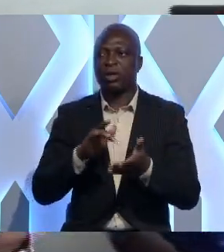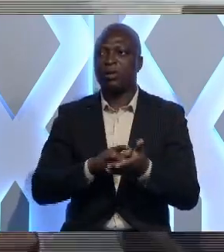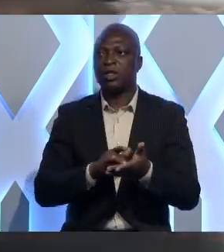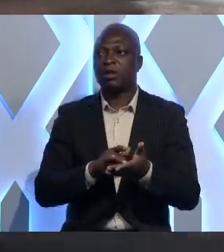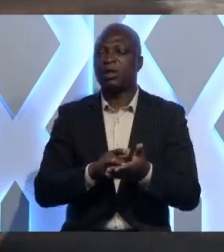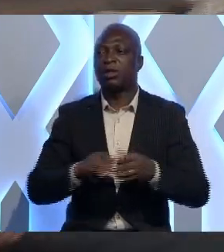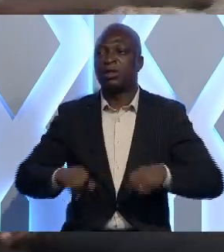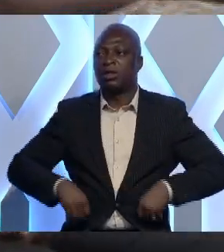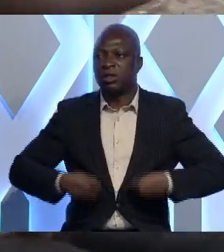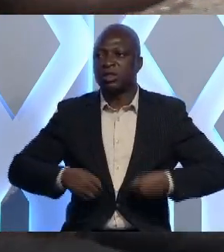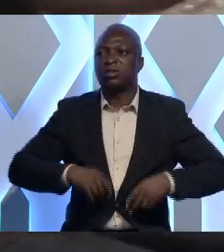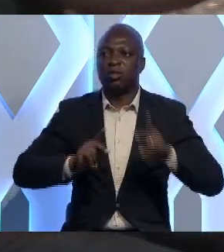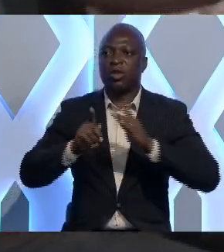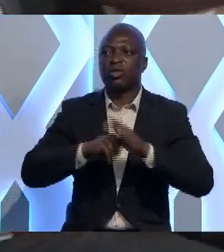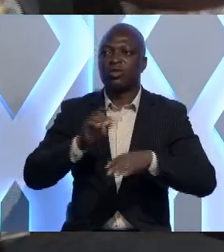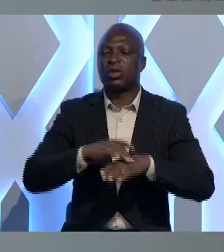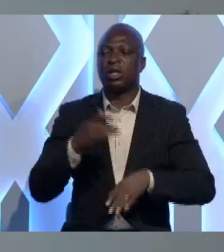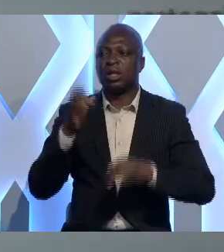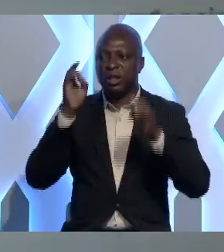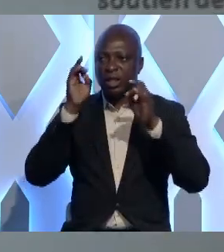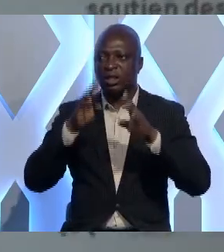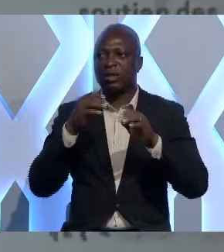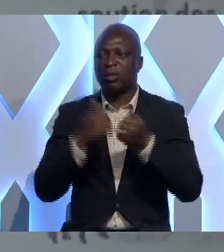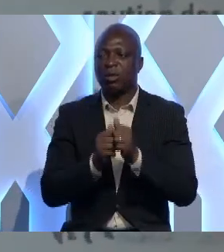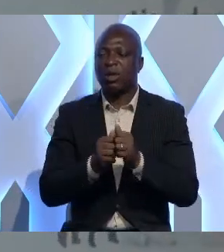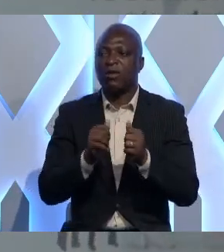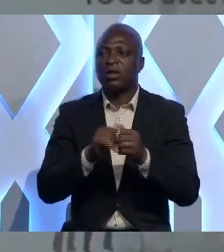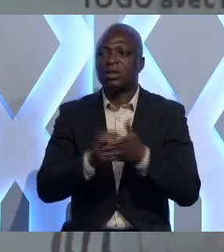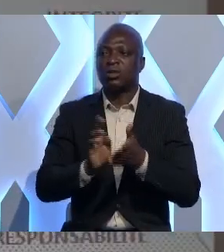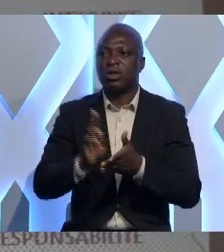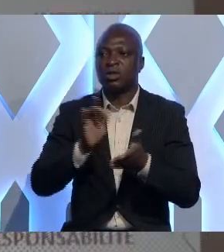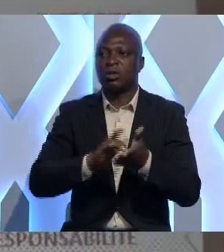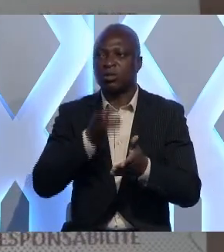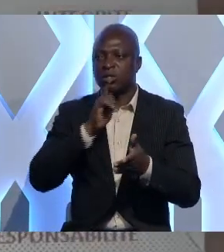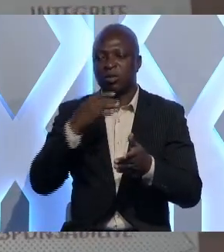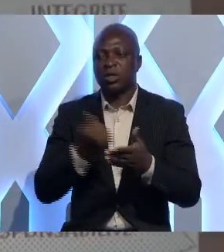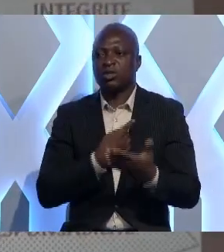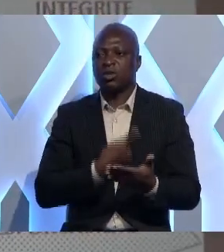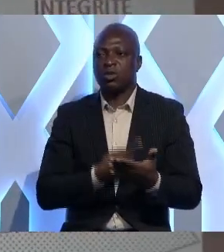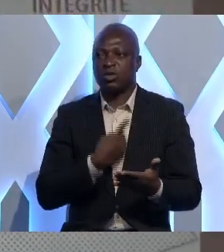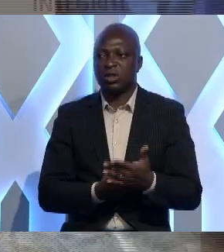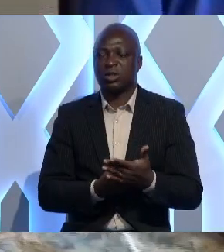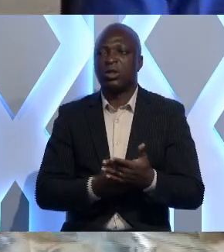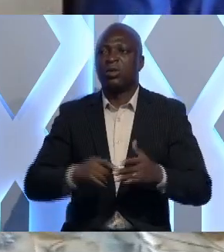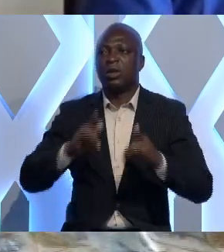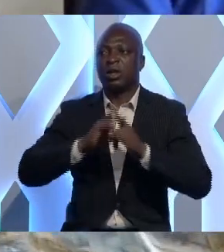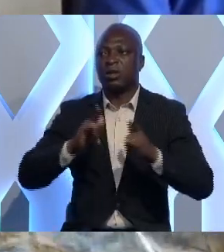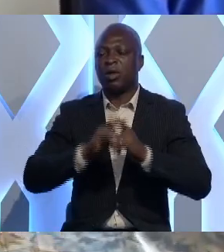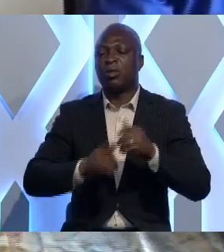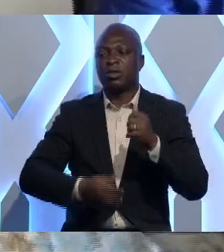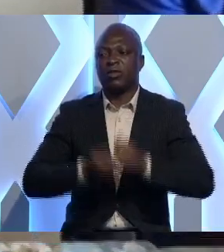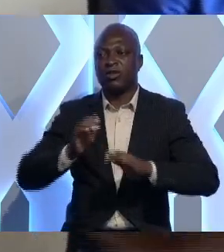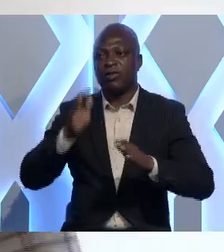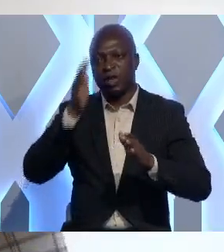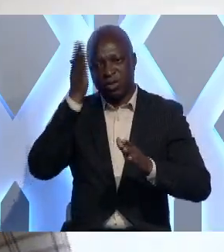sensibilise la population sur les dangers liés à l'utilisation de ces produits en vue d'une prise de conscience. Une campagne pour davantage faire